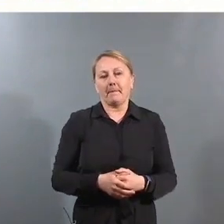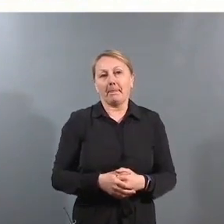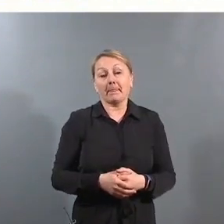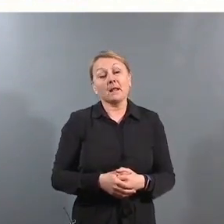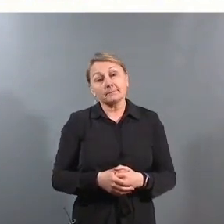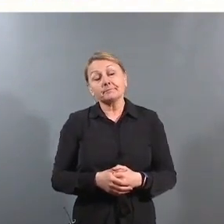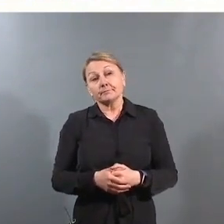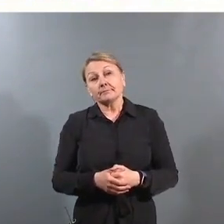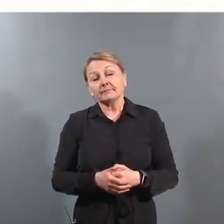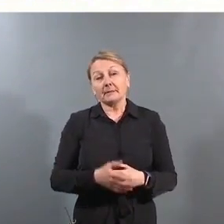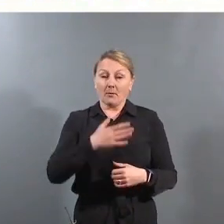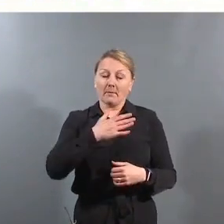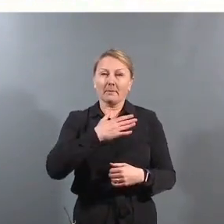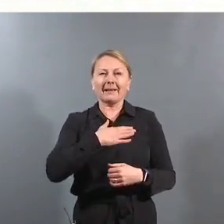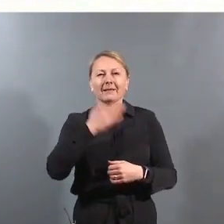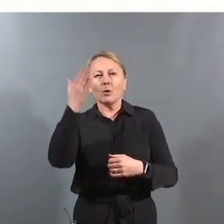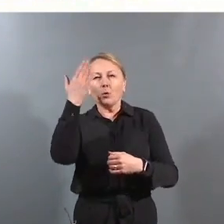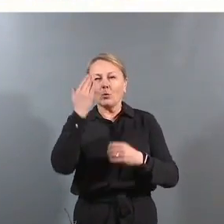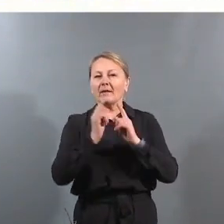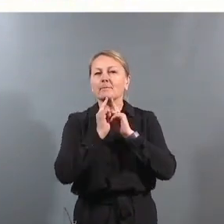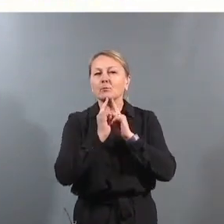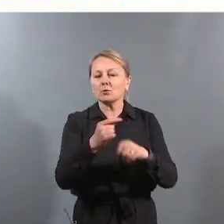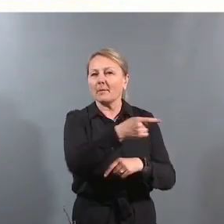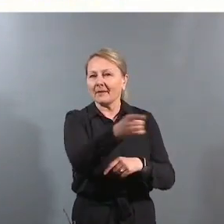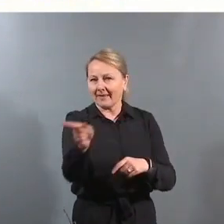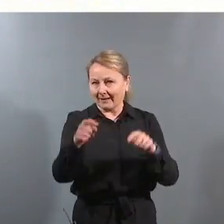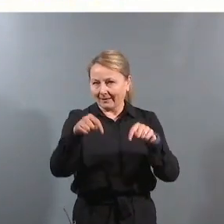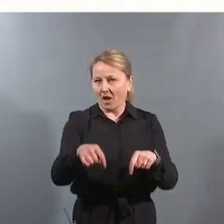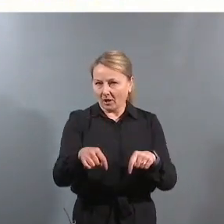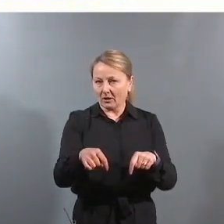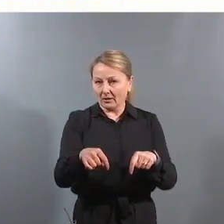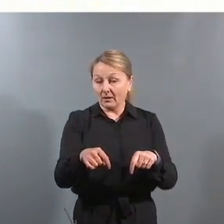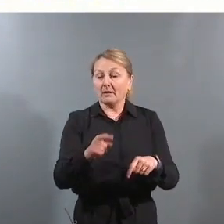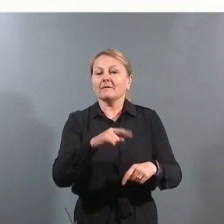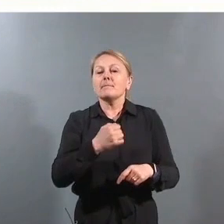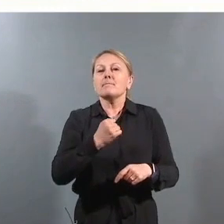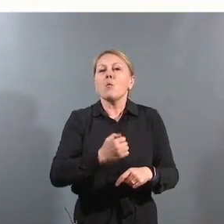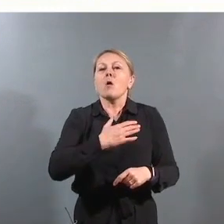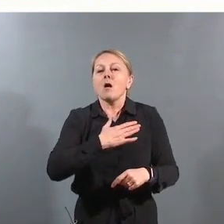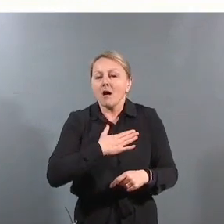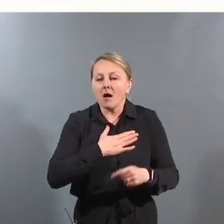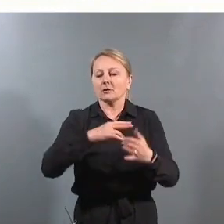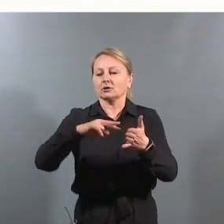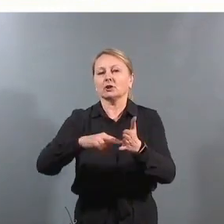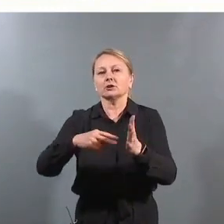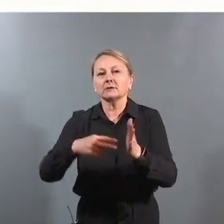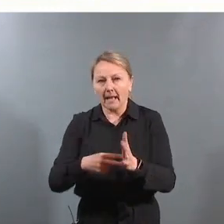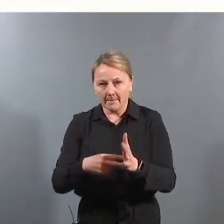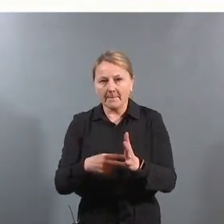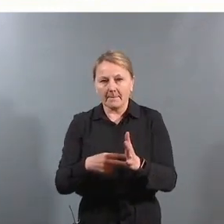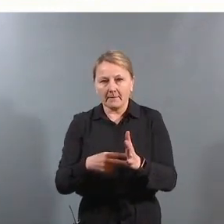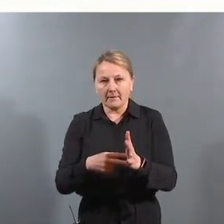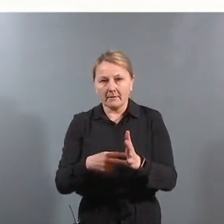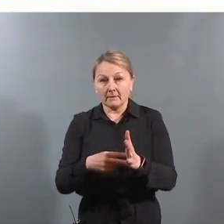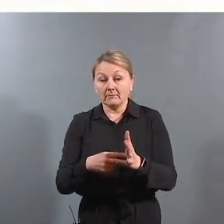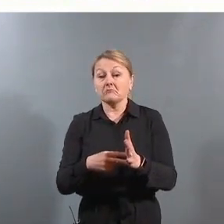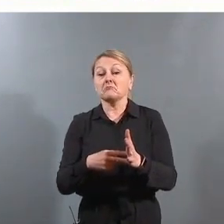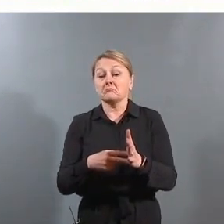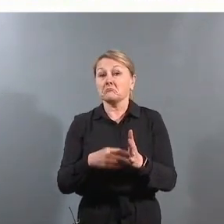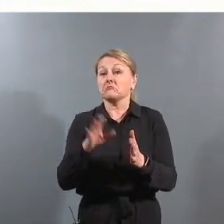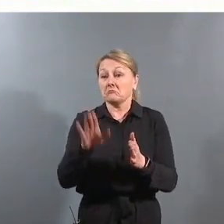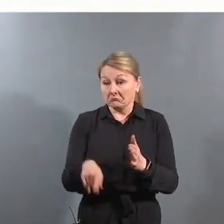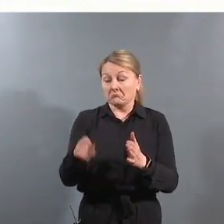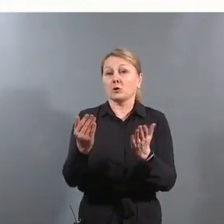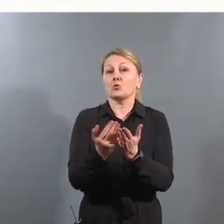Så det som er på en måte mitt hovedbudskap til dere her i dag, er at vi må ha et system i skolen